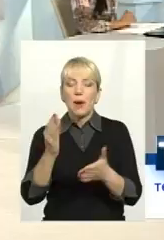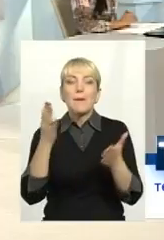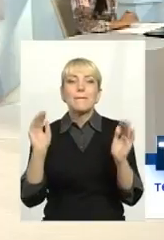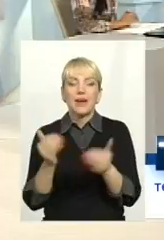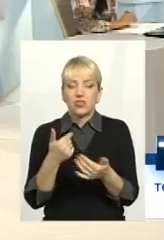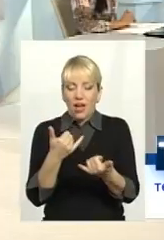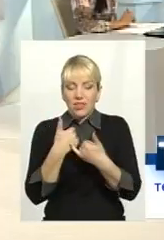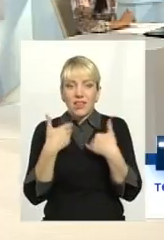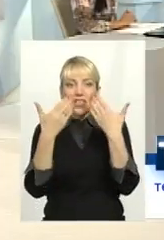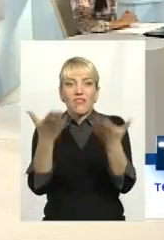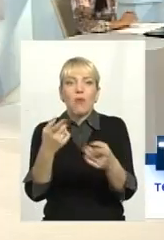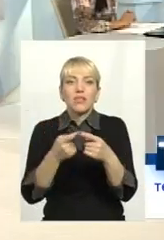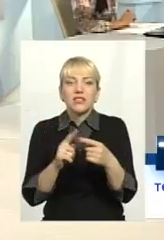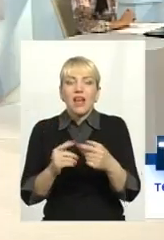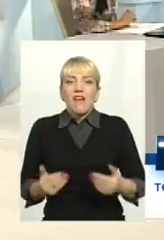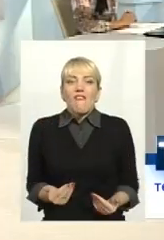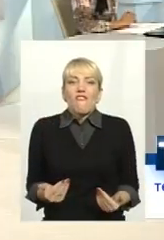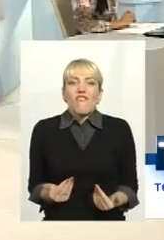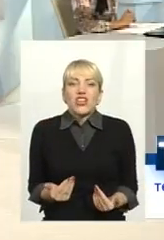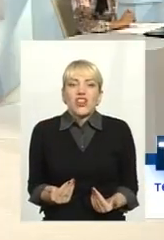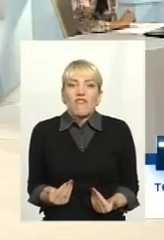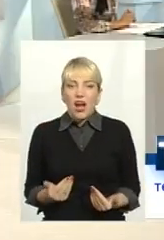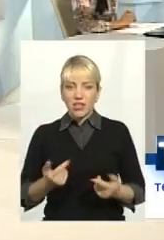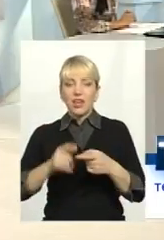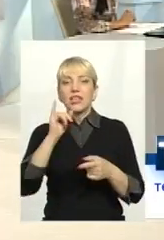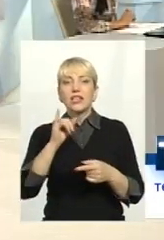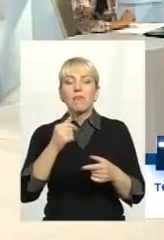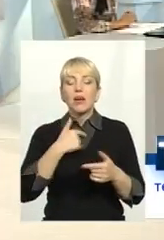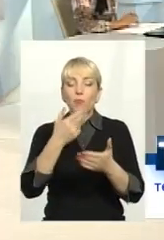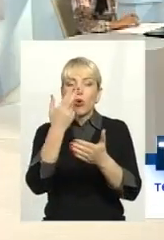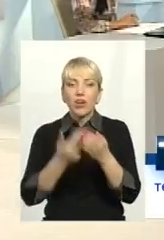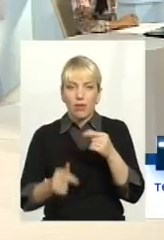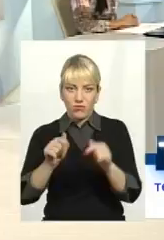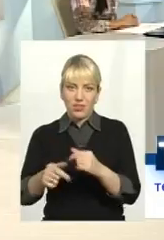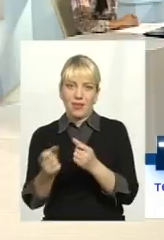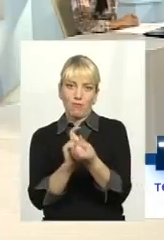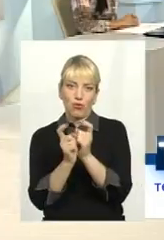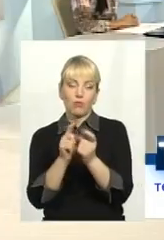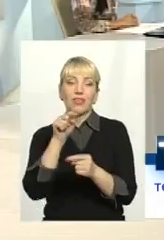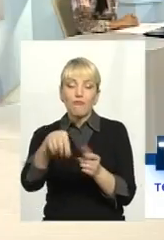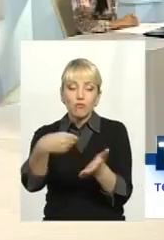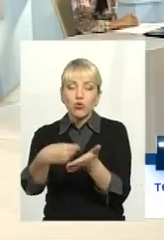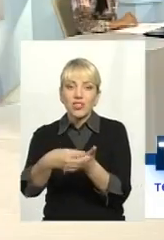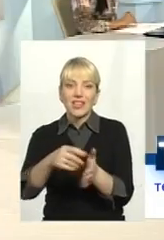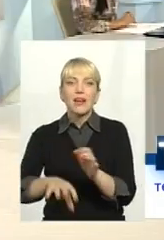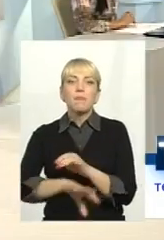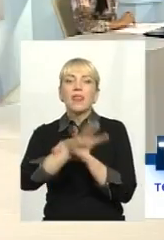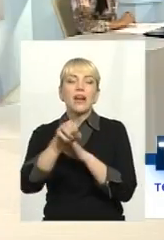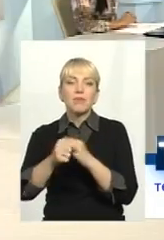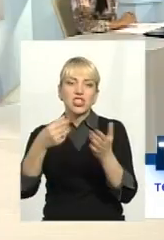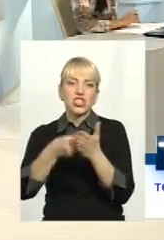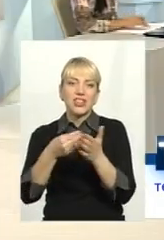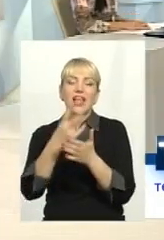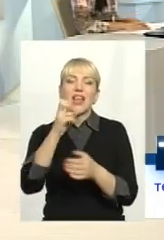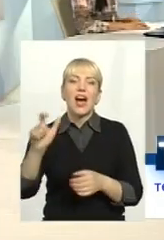виживання. І ось ми з вами програємо в цій боротьбі. Бо саме там в бюджеті закладена ця грабіжницька ціна на газ. Там закладена